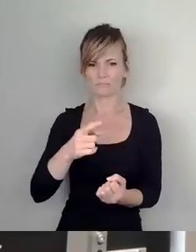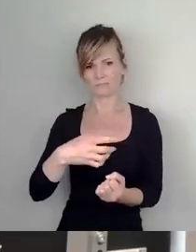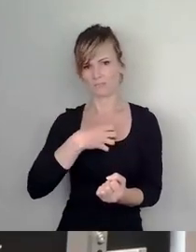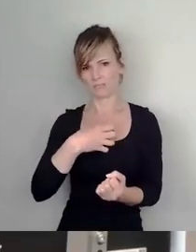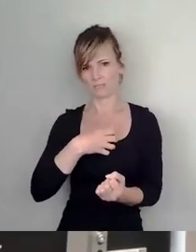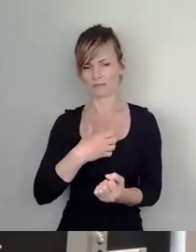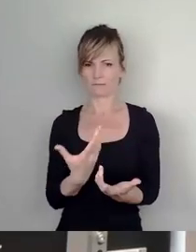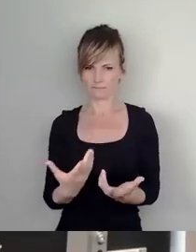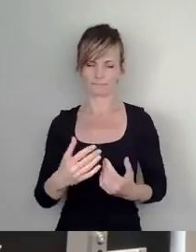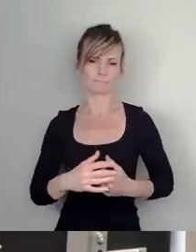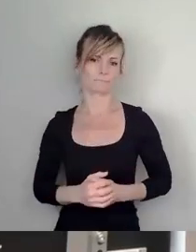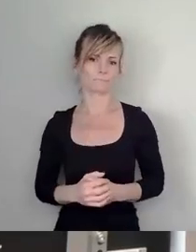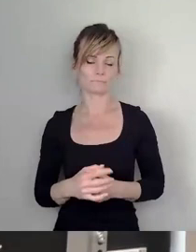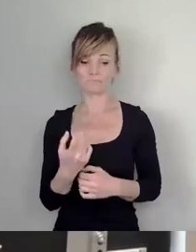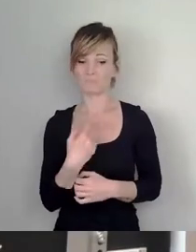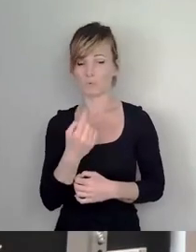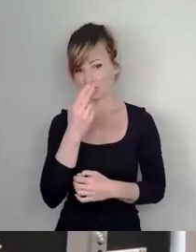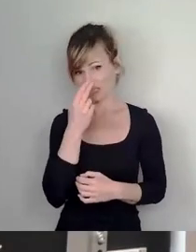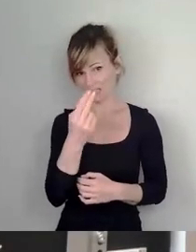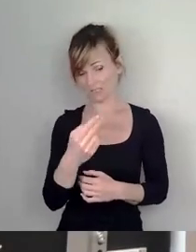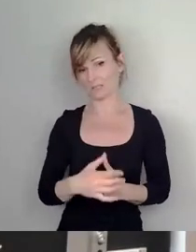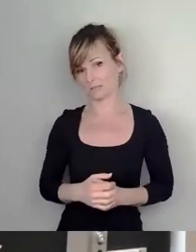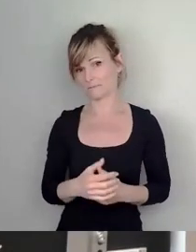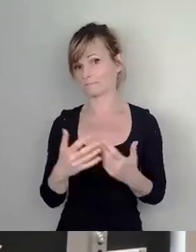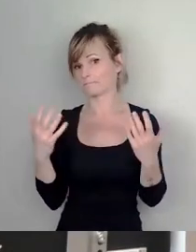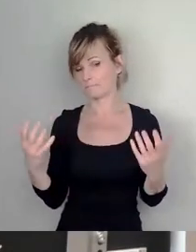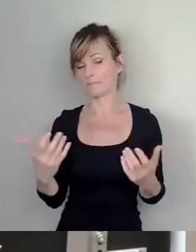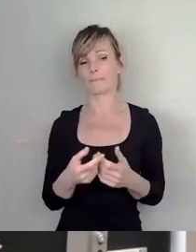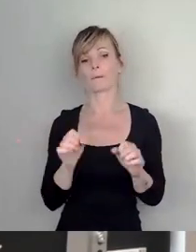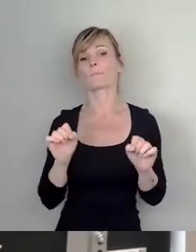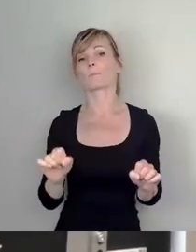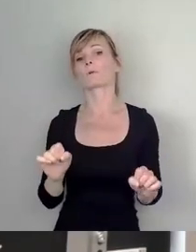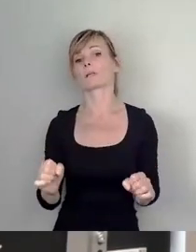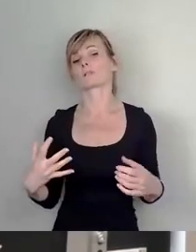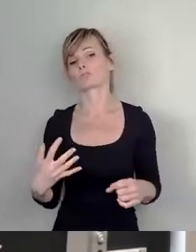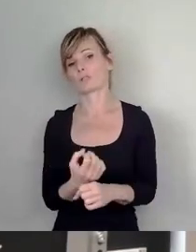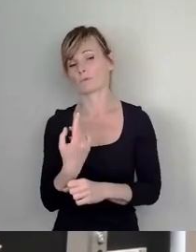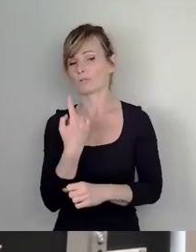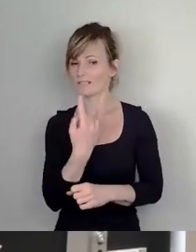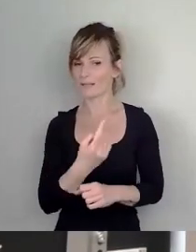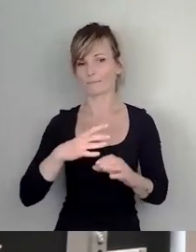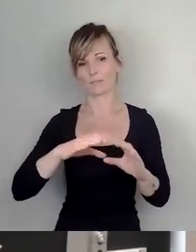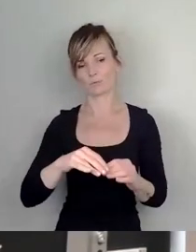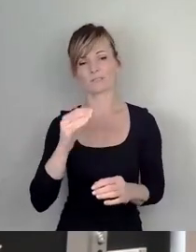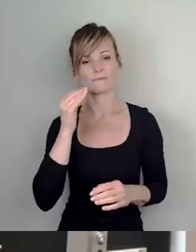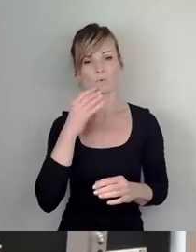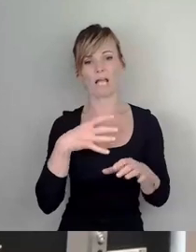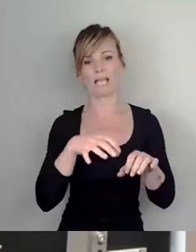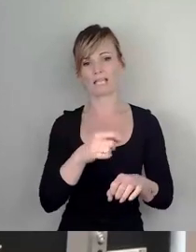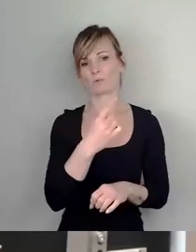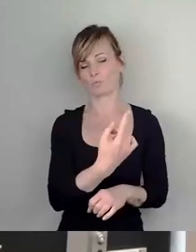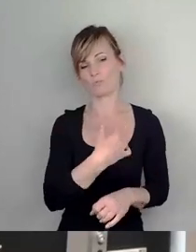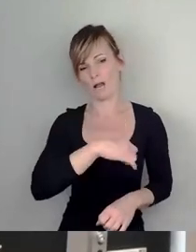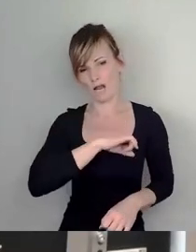Aus unserer Sicht ist die Möglichkeit der Schaffung von selbstgenutzten Wohneigentum hier der Schlüssel, um die seit Jahren anhaltende